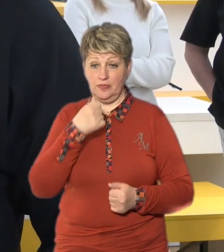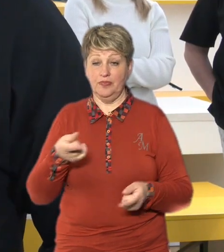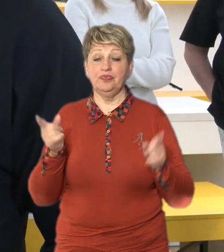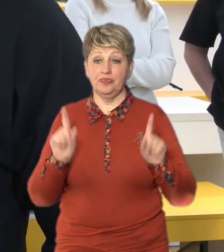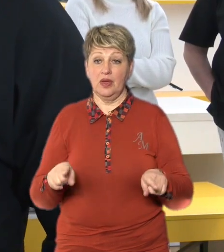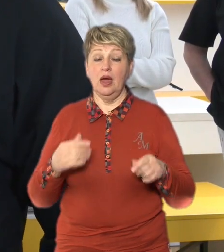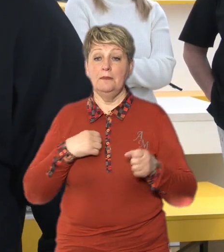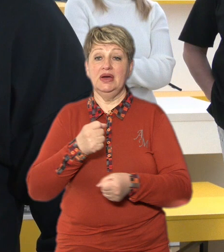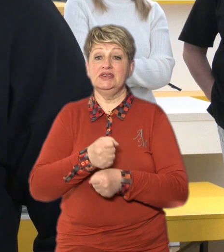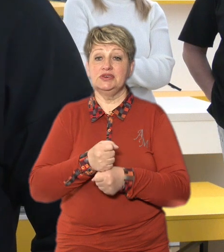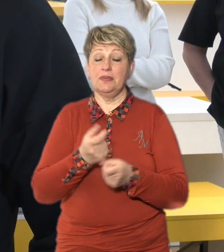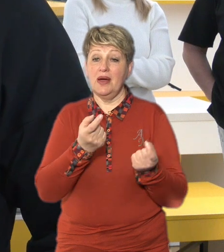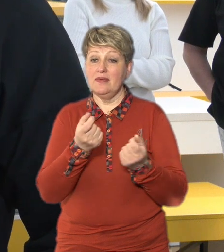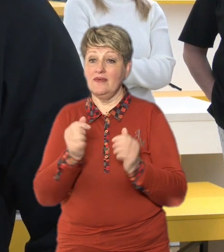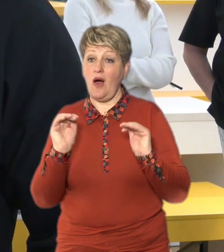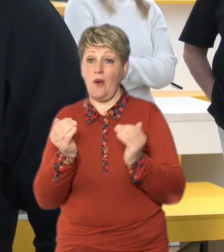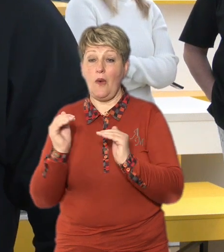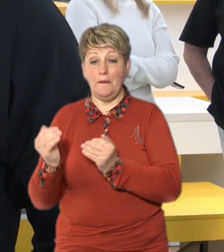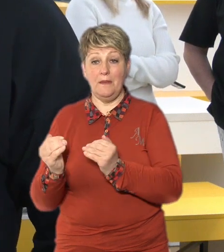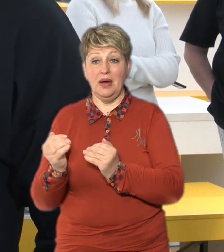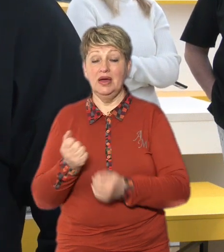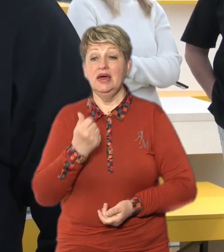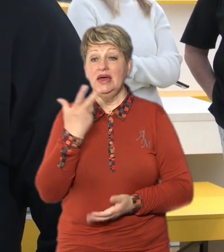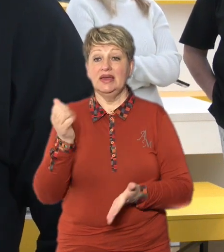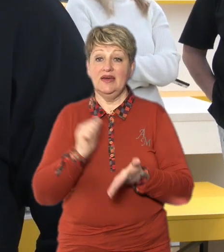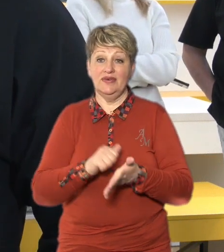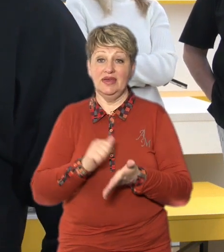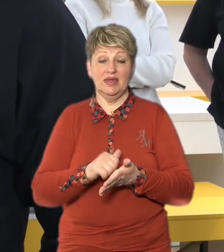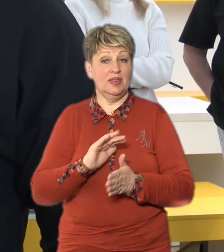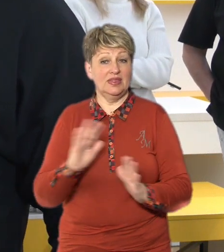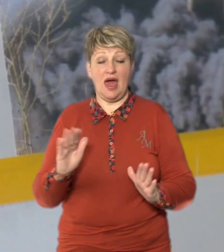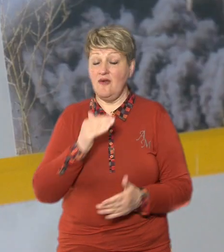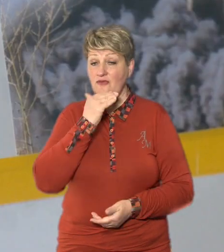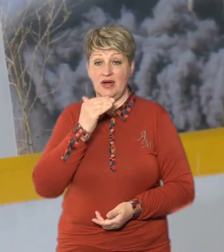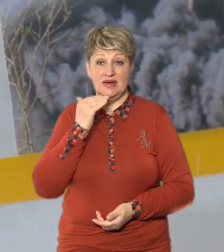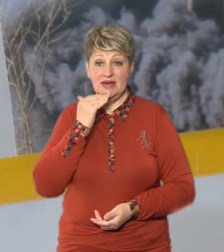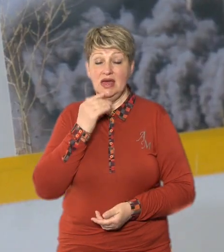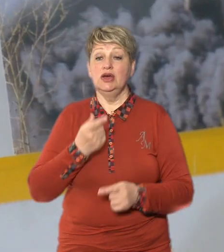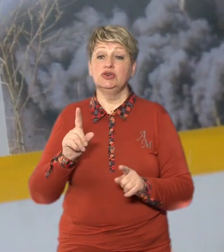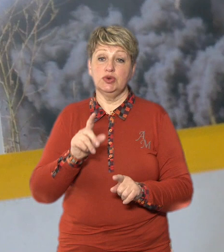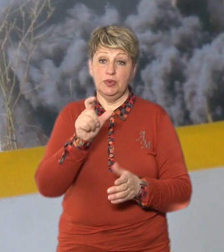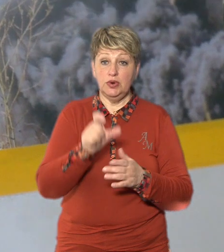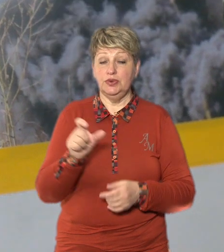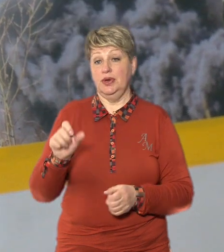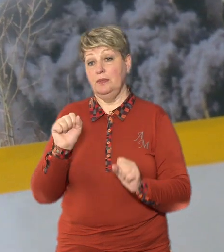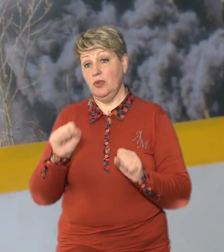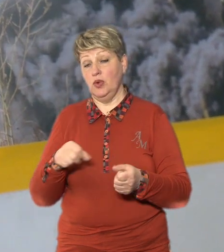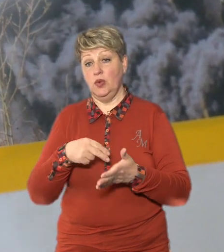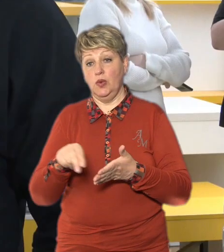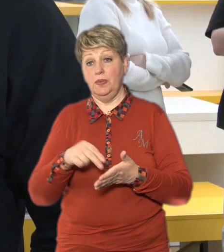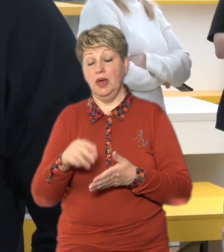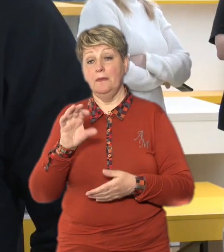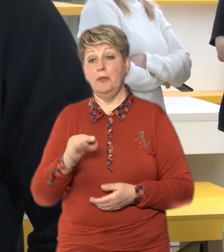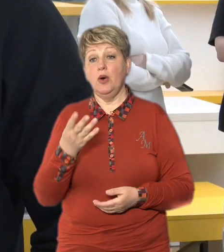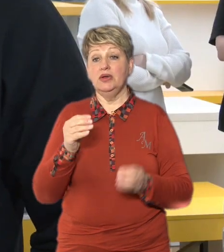невеличке обмеження для наших клієнтів, тому що кількість тиражу невелика Щоб люди могли купити кожне, по 10 блоків в одні